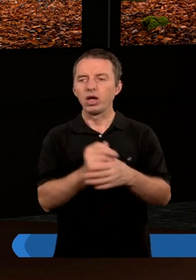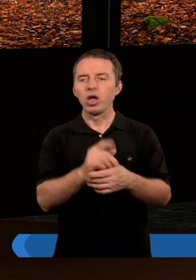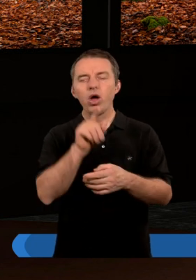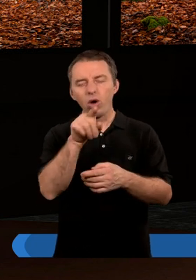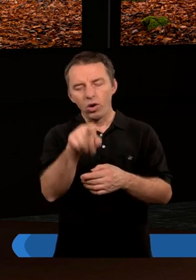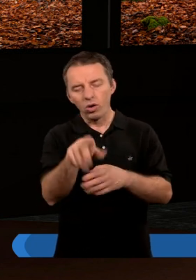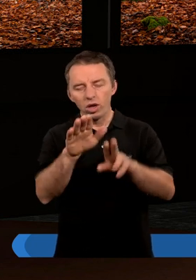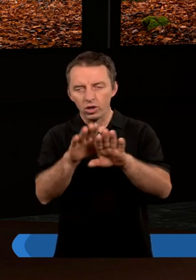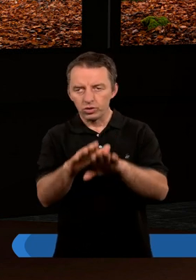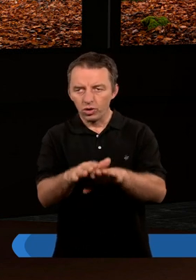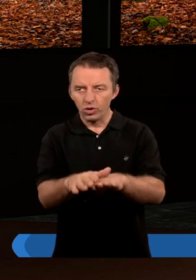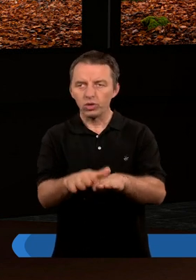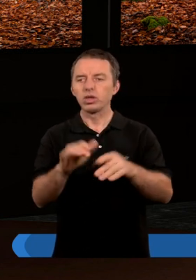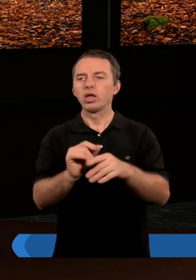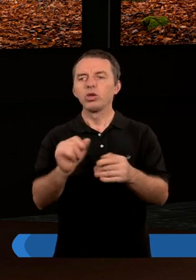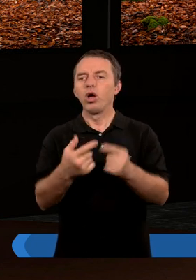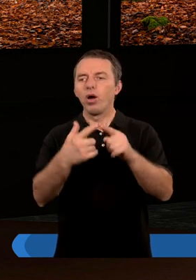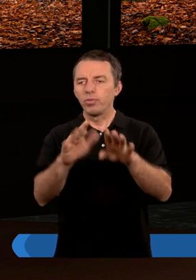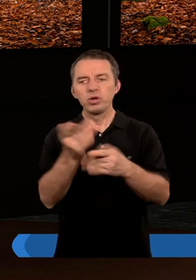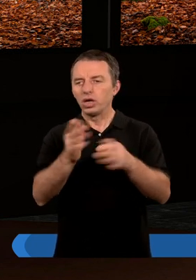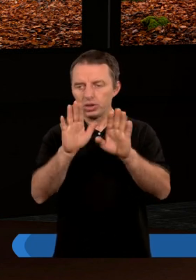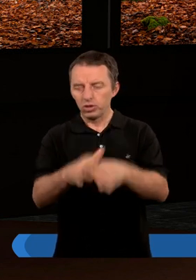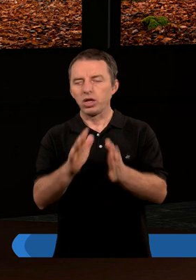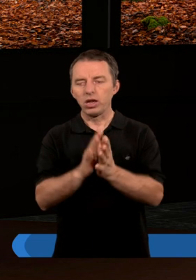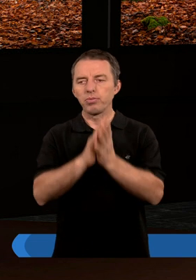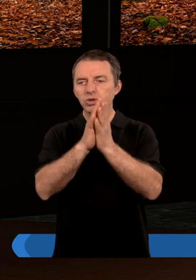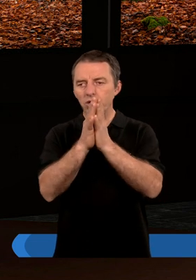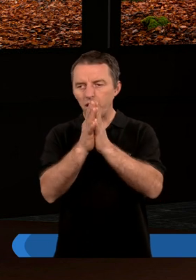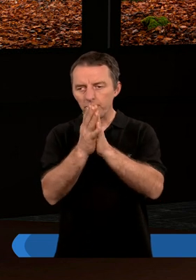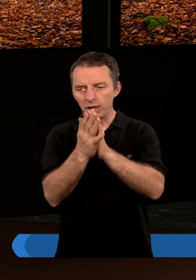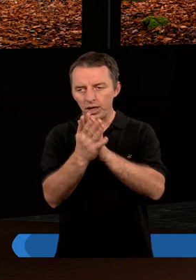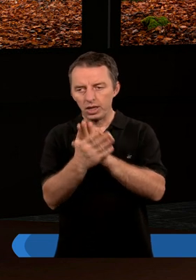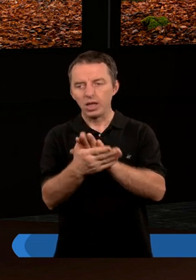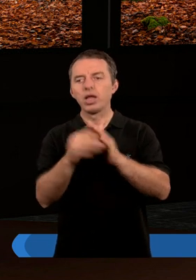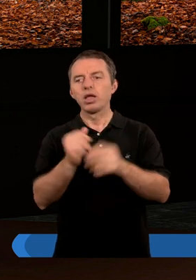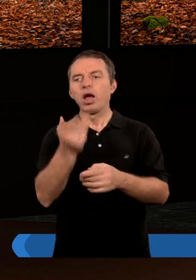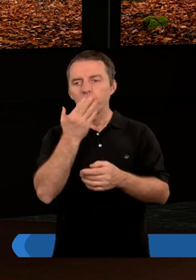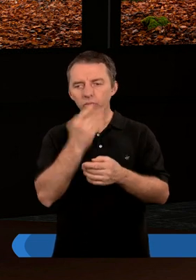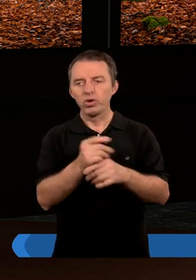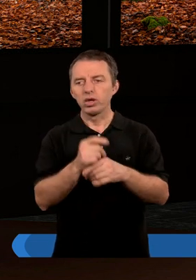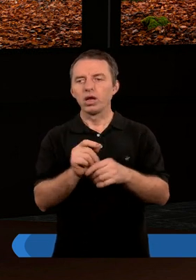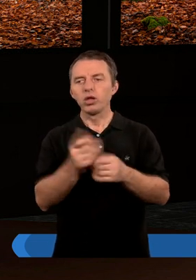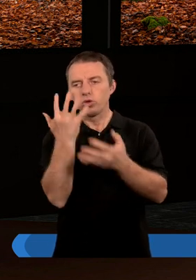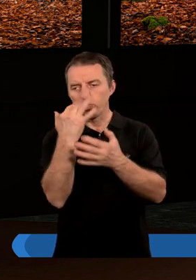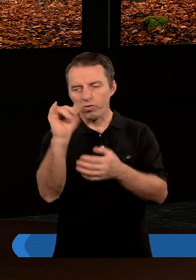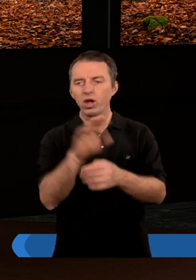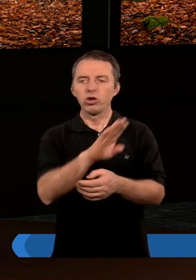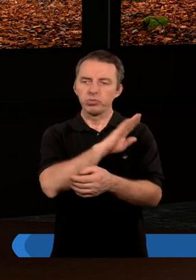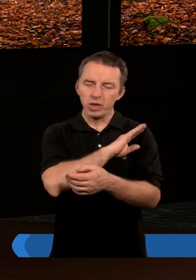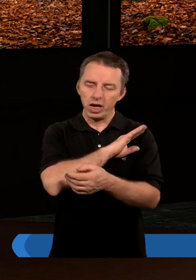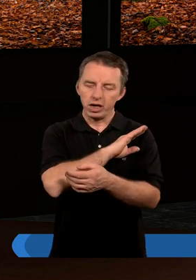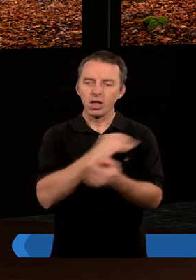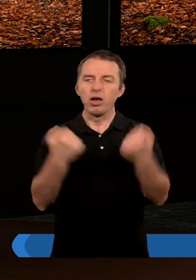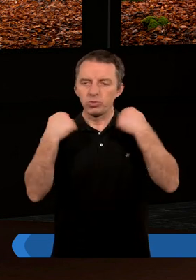I ona chyba zostaje taka aż do momentu, kiedy nie zostaniemy przemienieni. Kiedy, tak jak mówi list do Koryntian, że to, co